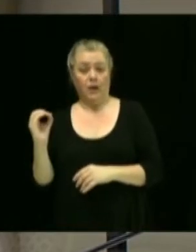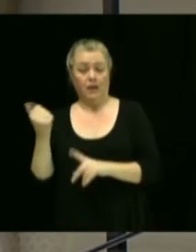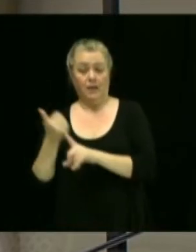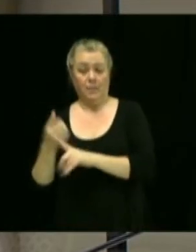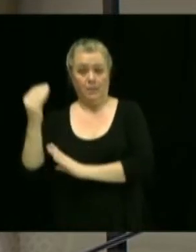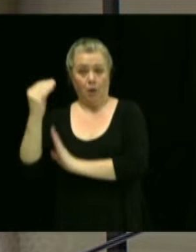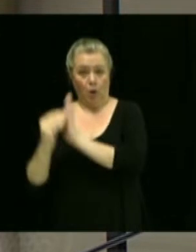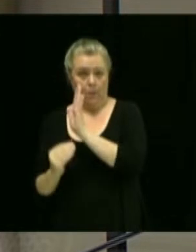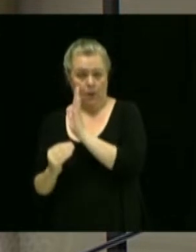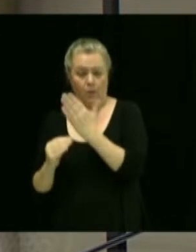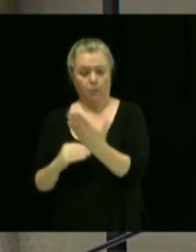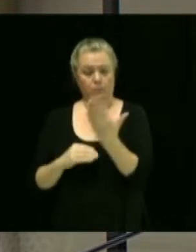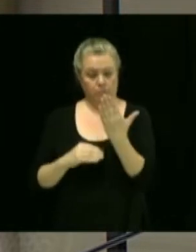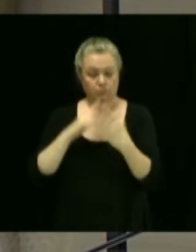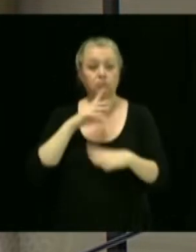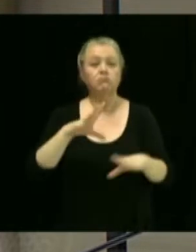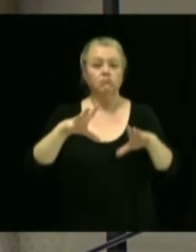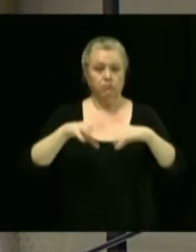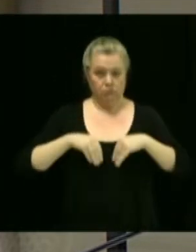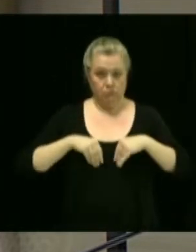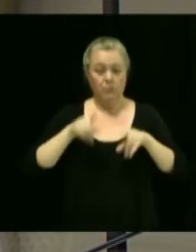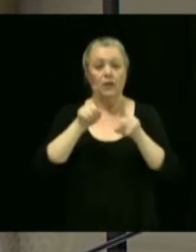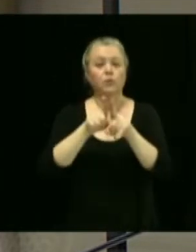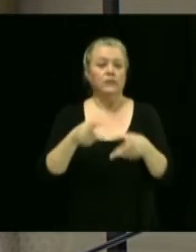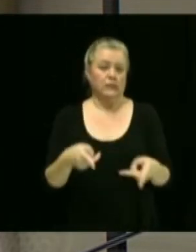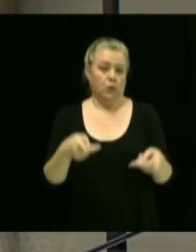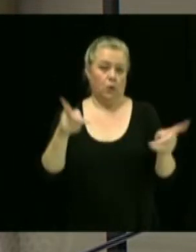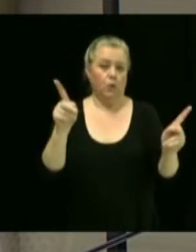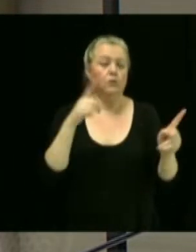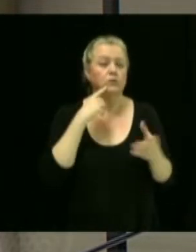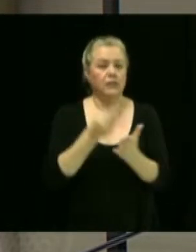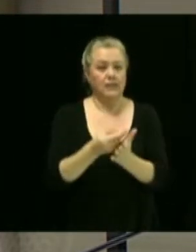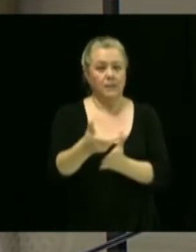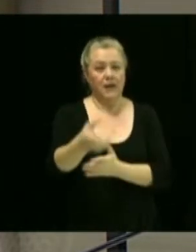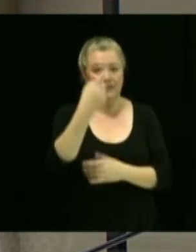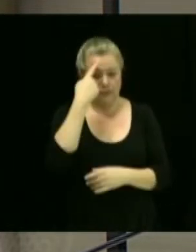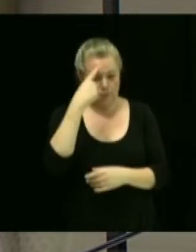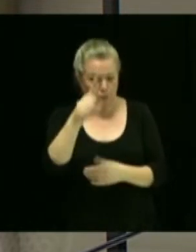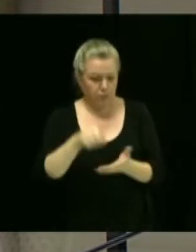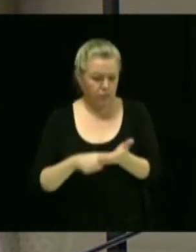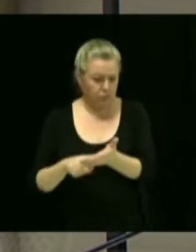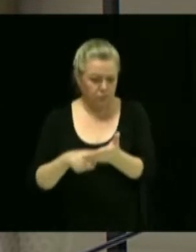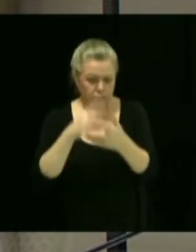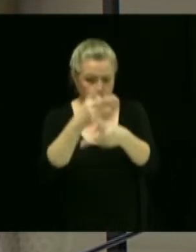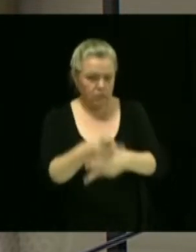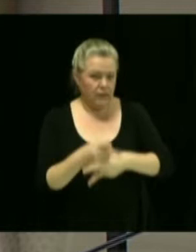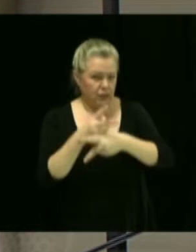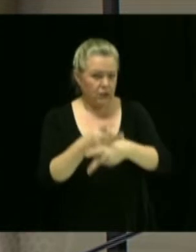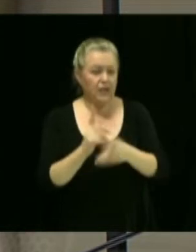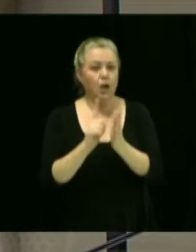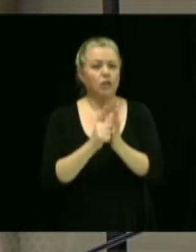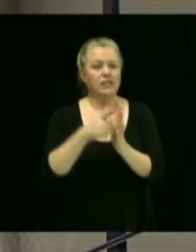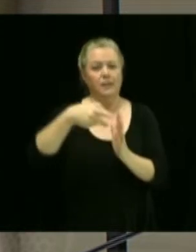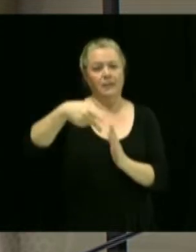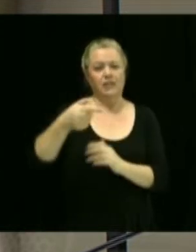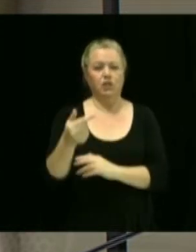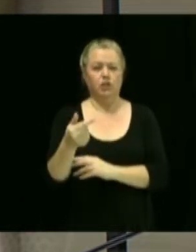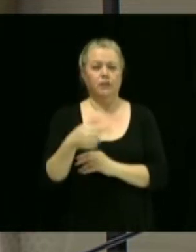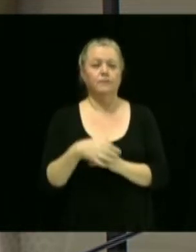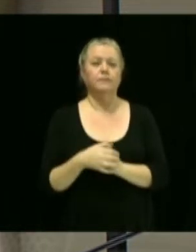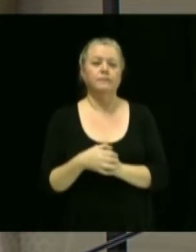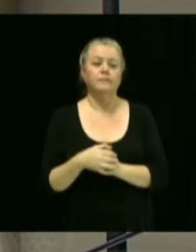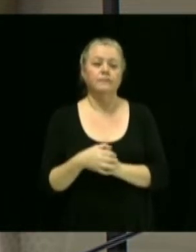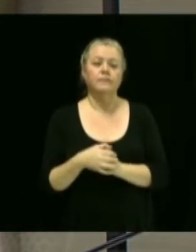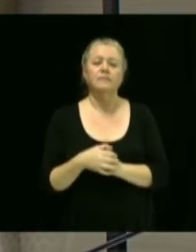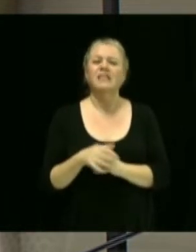dépenses en vue des contrats annuels d'entretien et de soutien des applications du logiciel PG. On parle ici des pour l